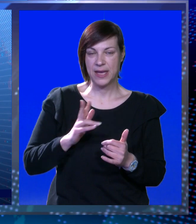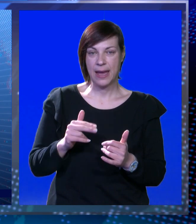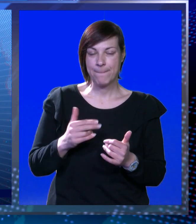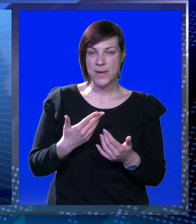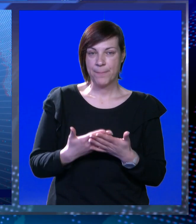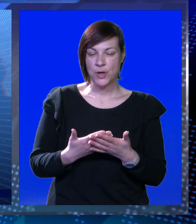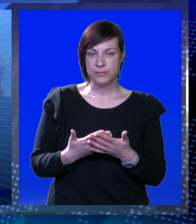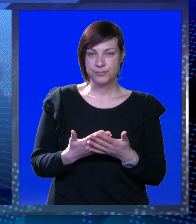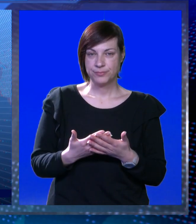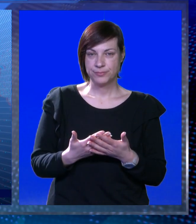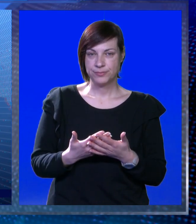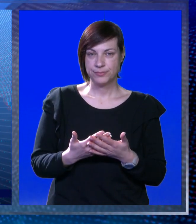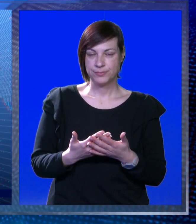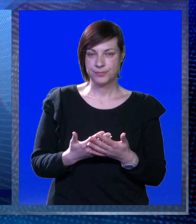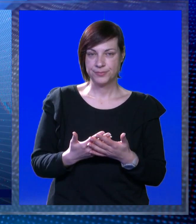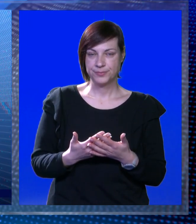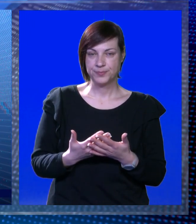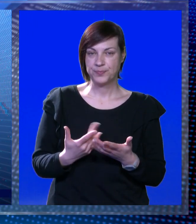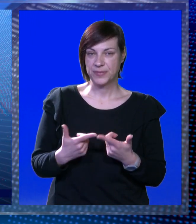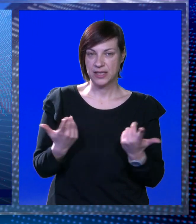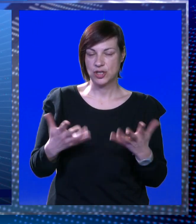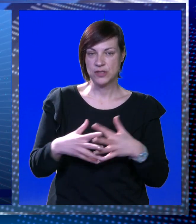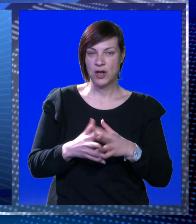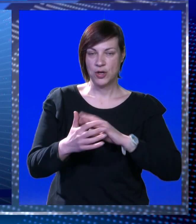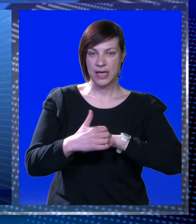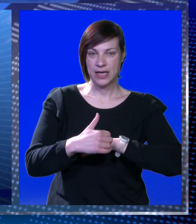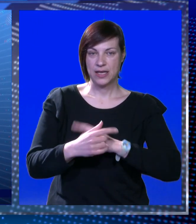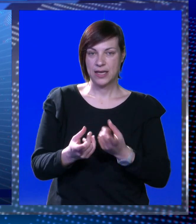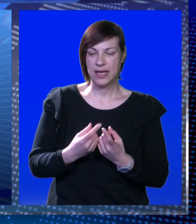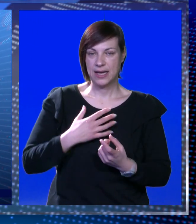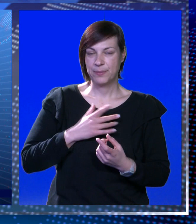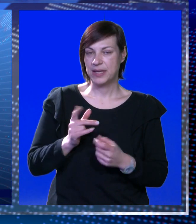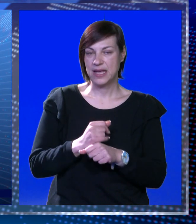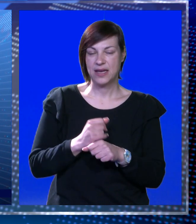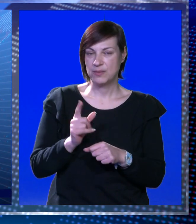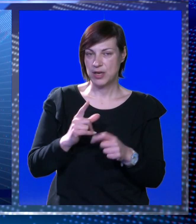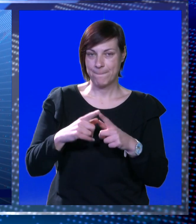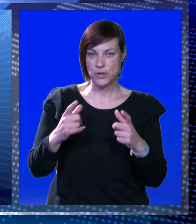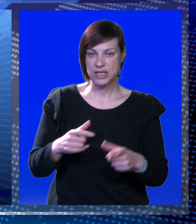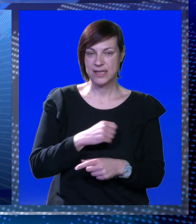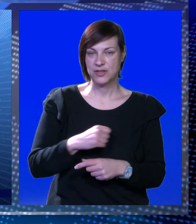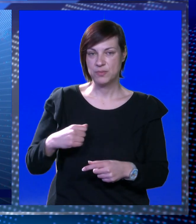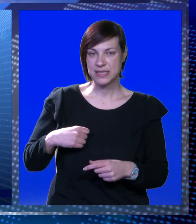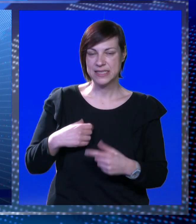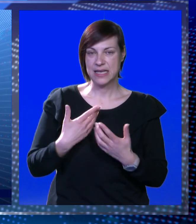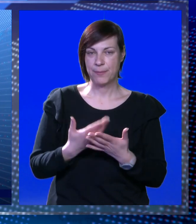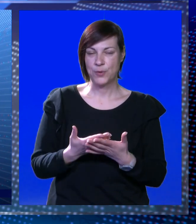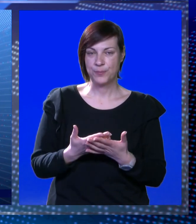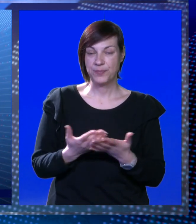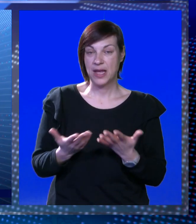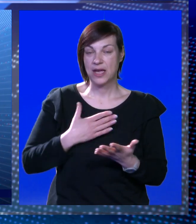mi imamo i dozvolu grada Dubrovnika, ali mi ne radimo ni po štandovima, samo da smo,